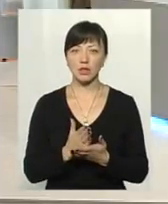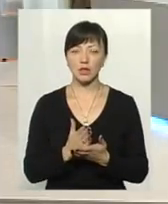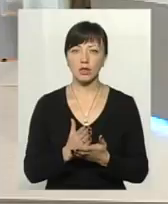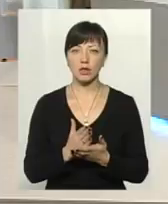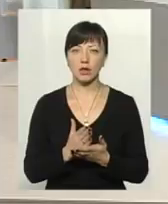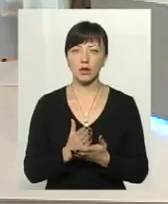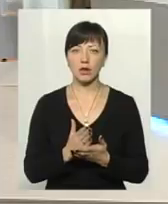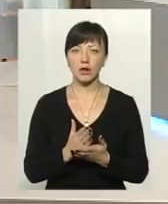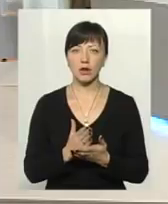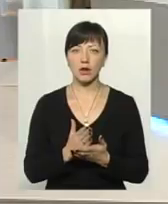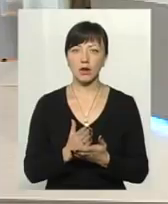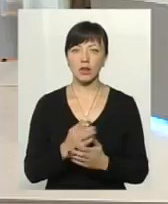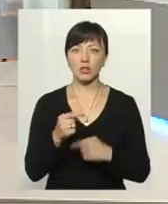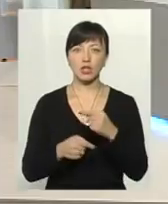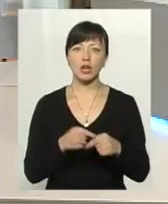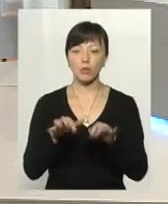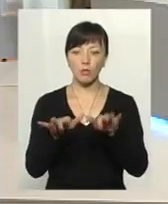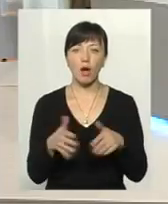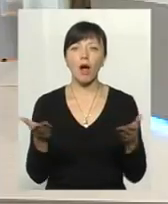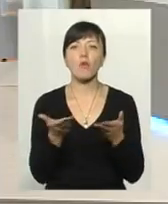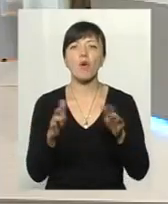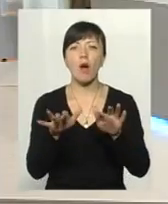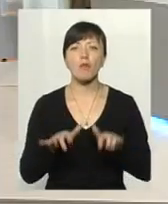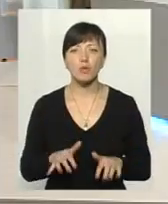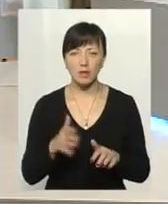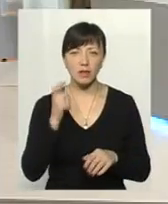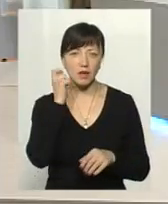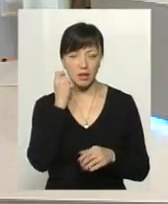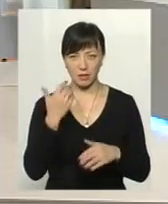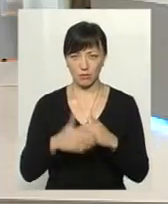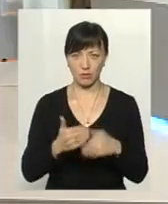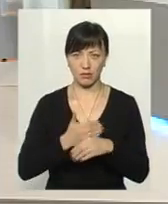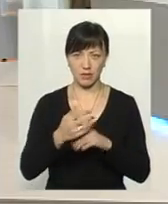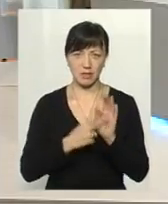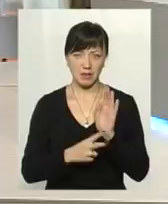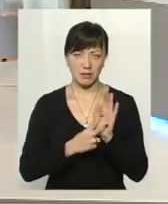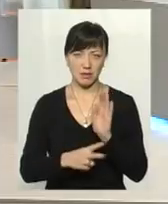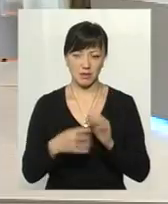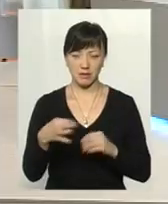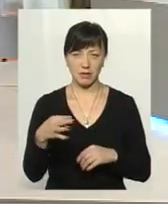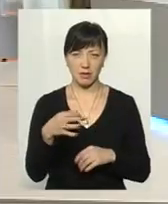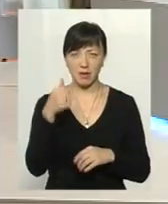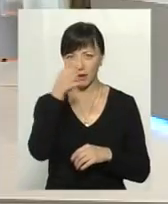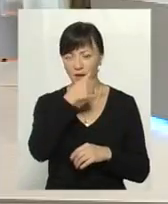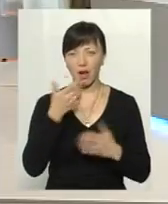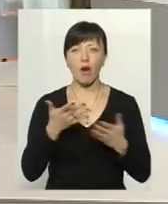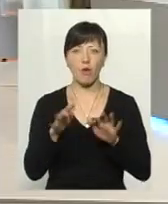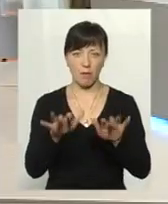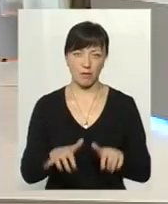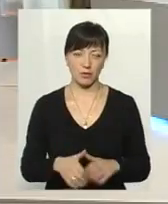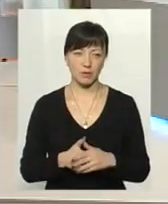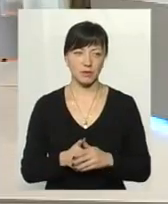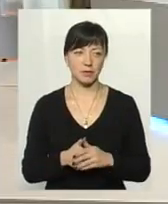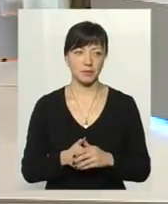ана може з дому через компьютер. Ну, какой же компьютер? Я ж в 70 с лишним лет. Какой компьютер може бути?